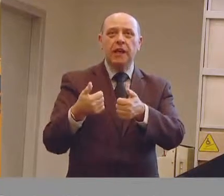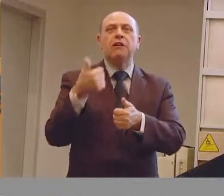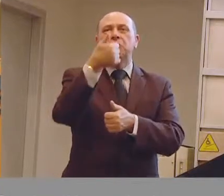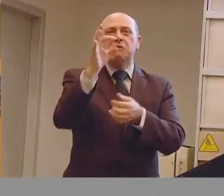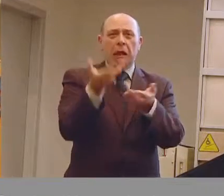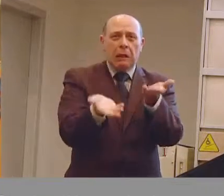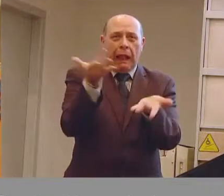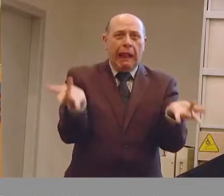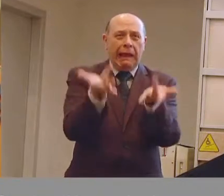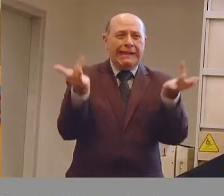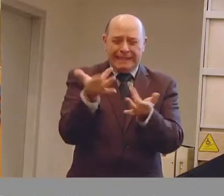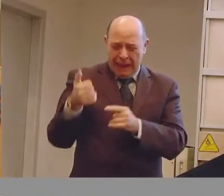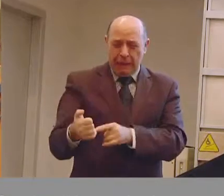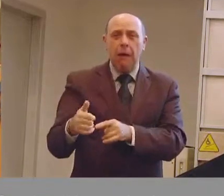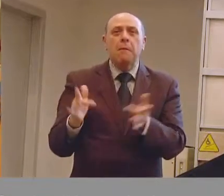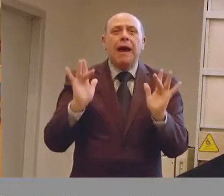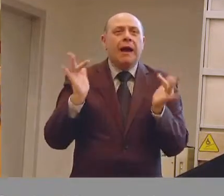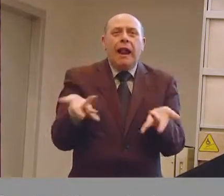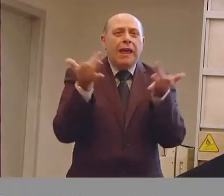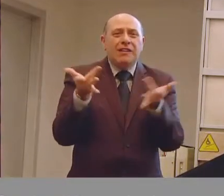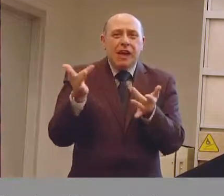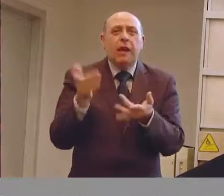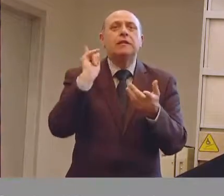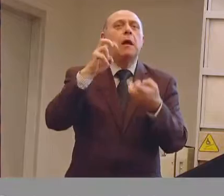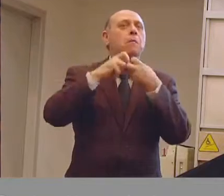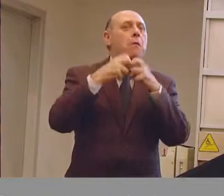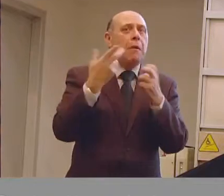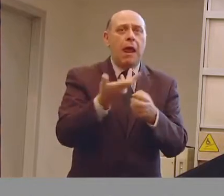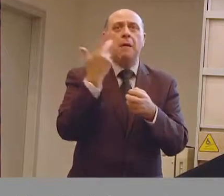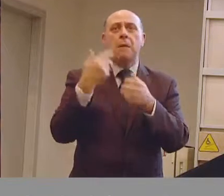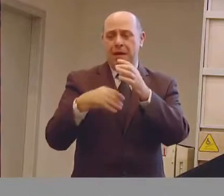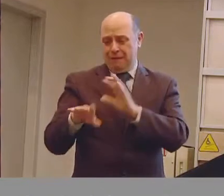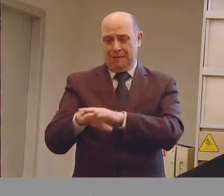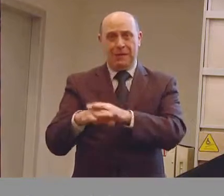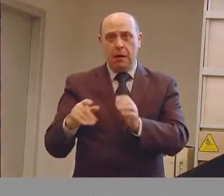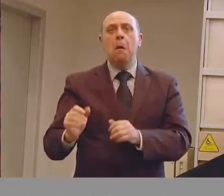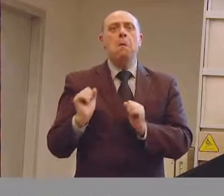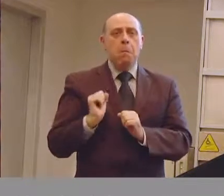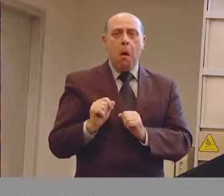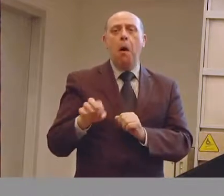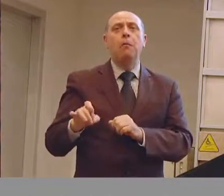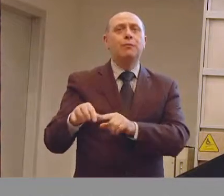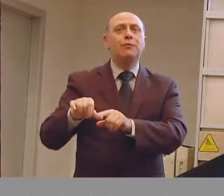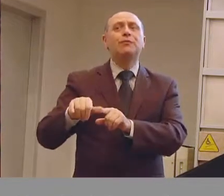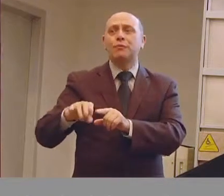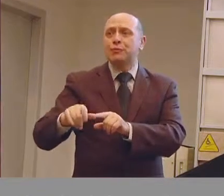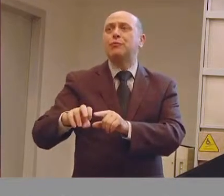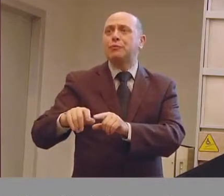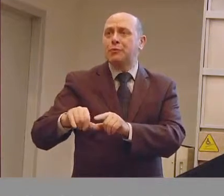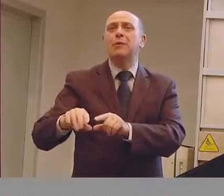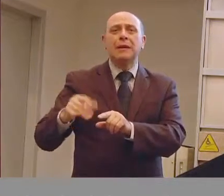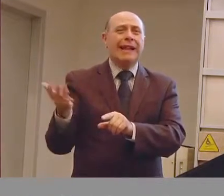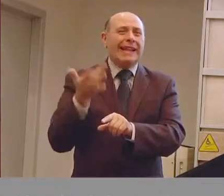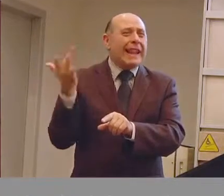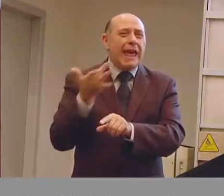quindi minima forza delle mani, problemi anche a livello prossimale riusciamo comunque a gestire una carrozzina e